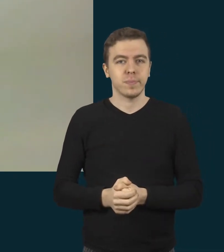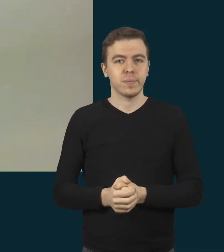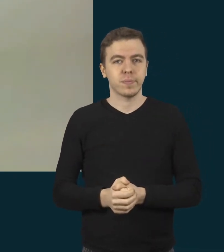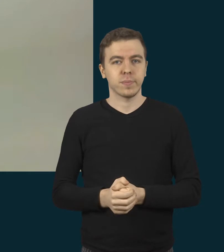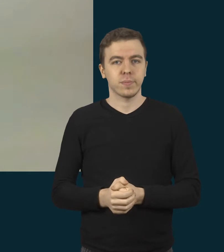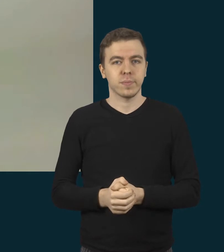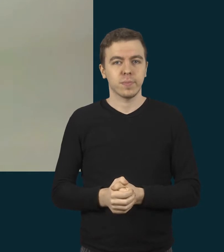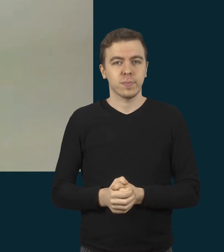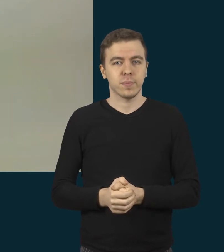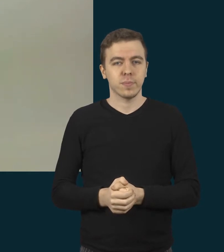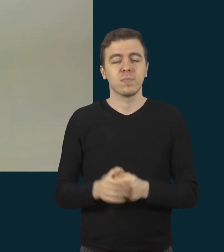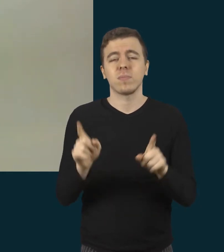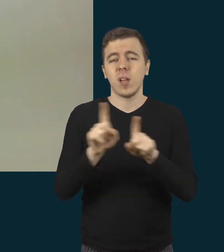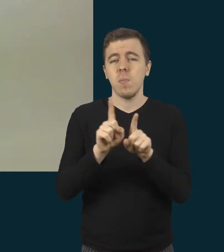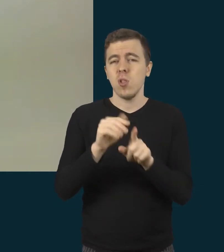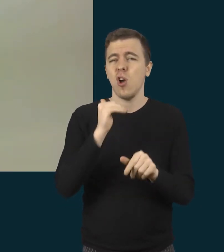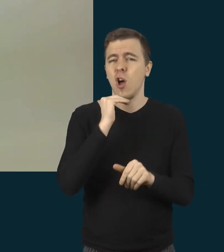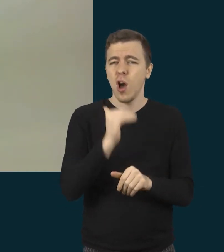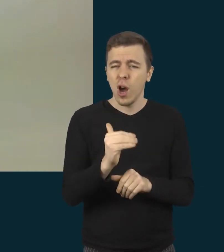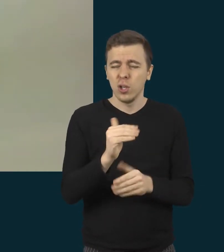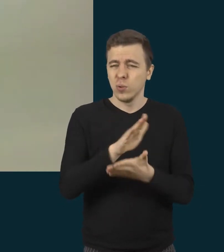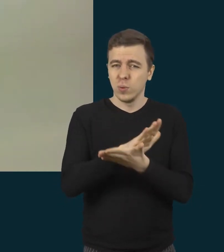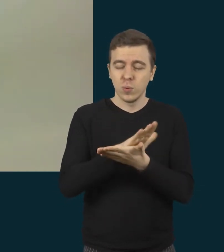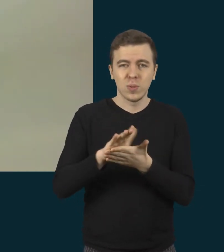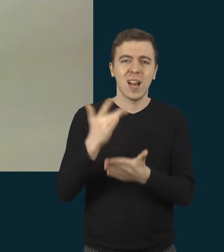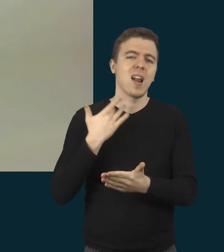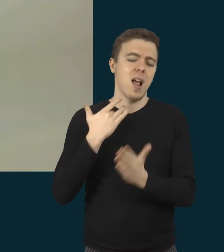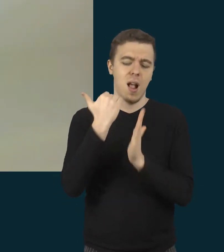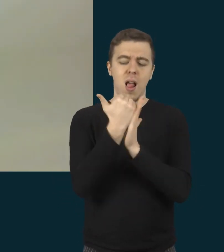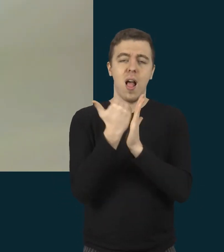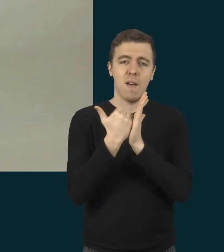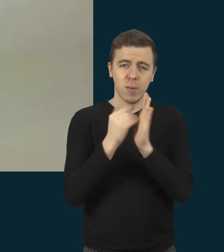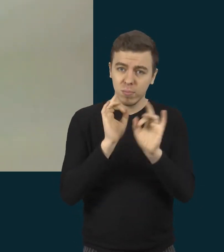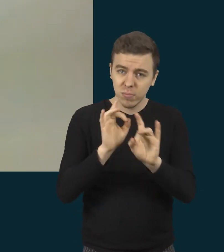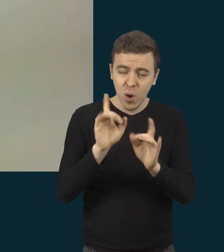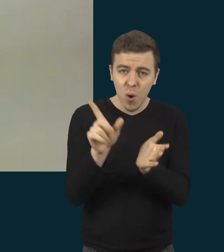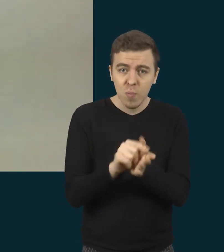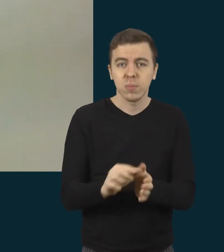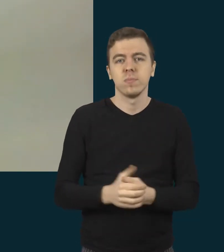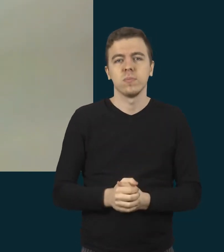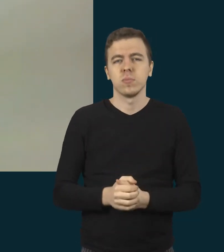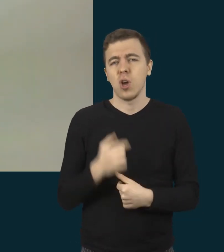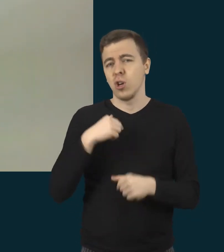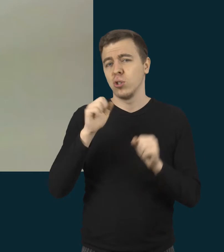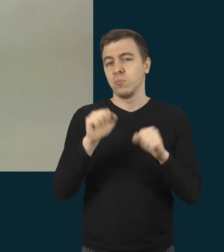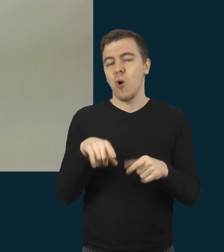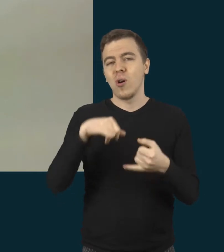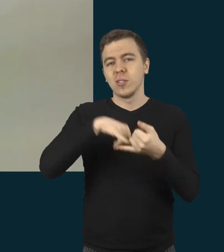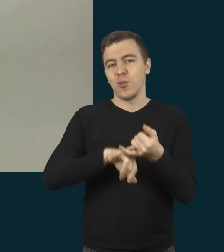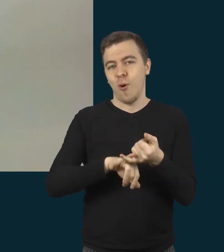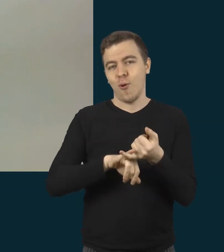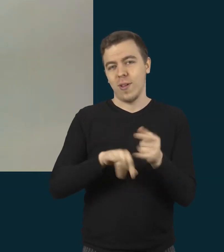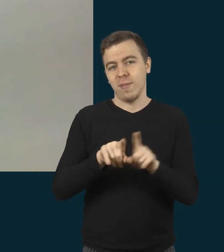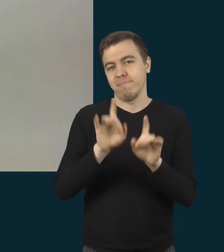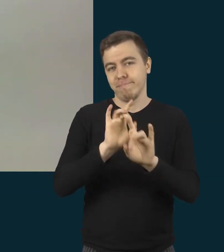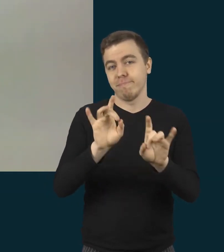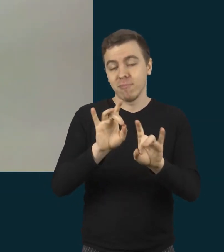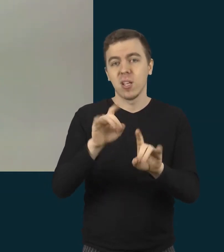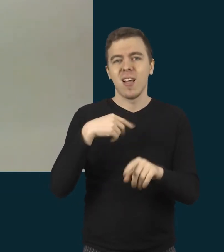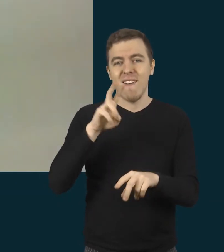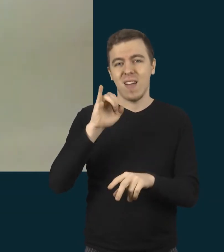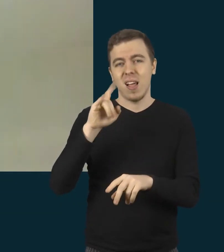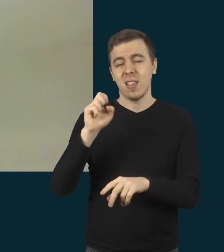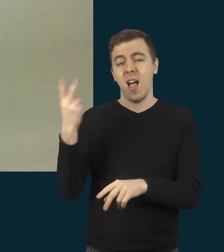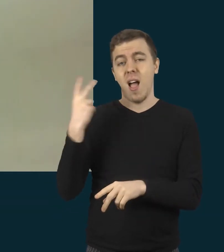aiškus ir saikus reikalavimai. Čia galiu pasidalinti tokį istoriją, kurį mes su Vaidą irgi